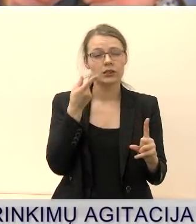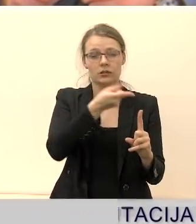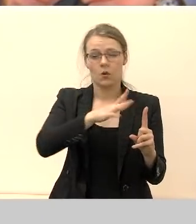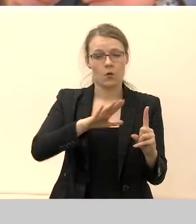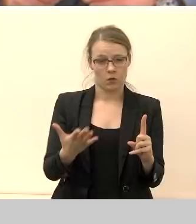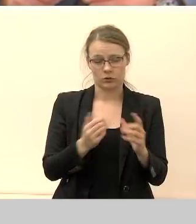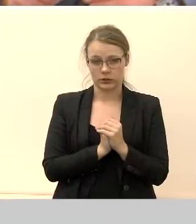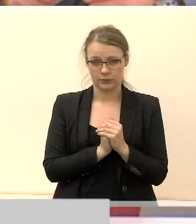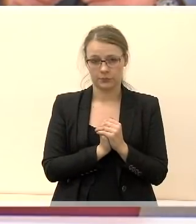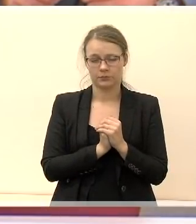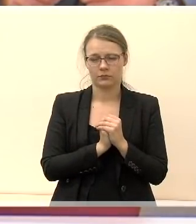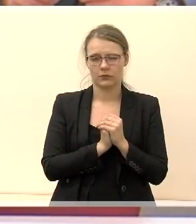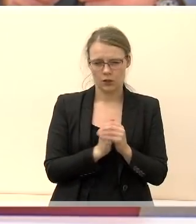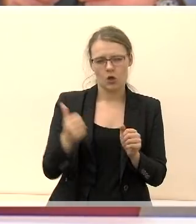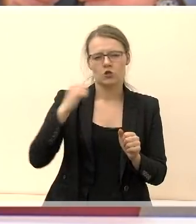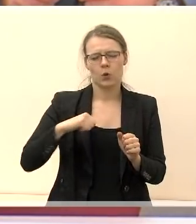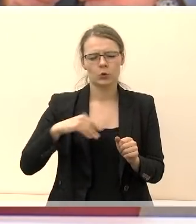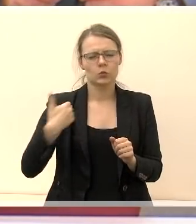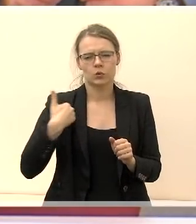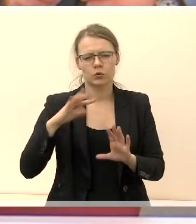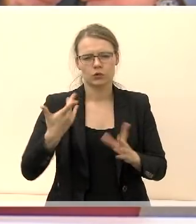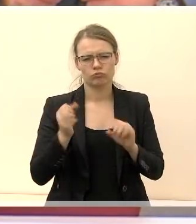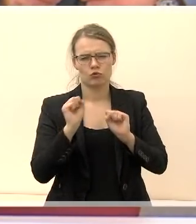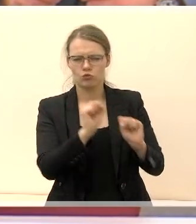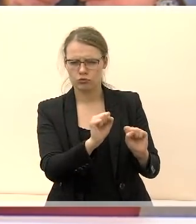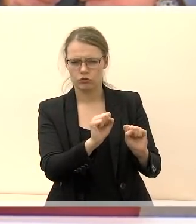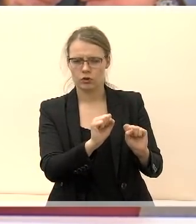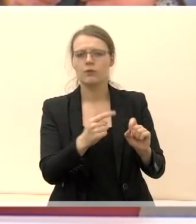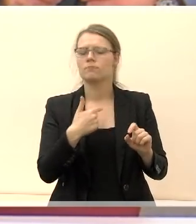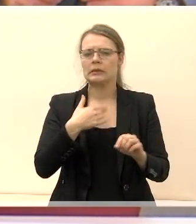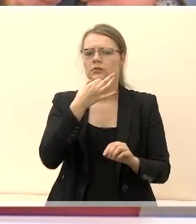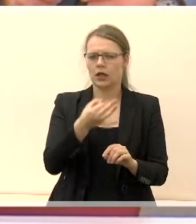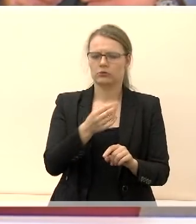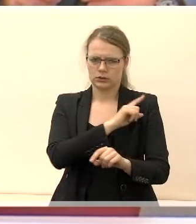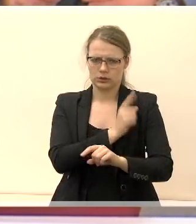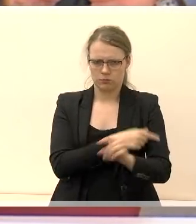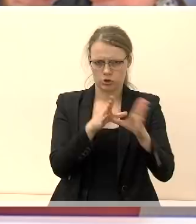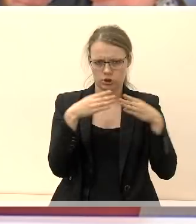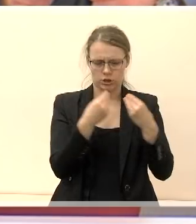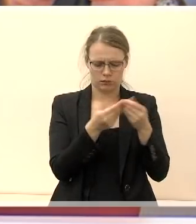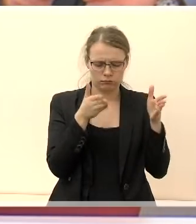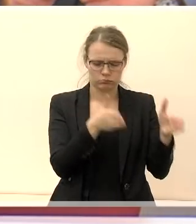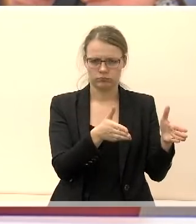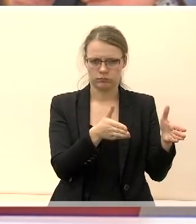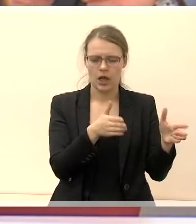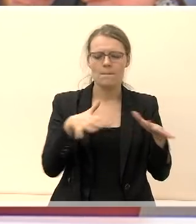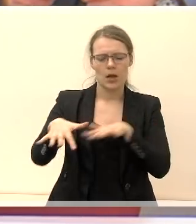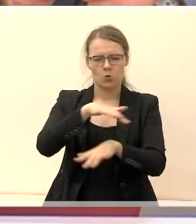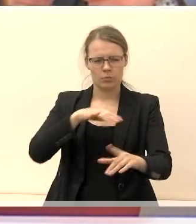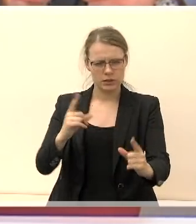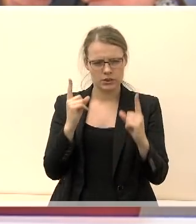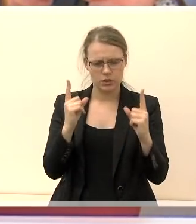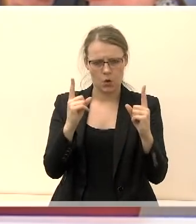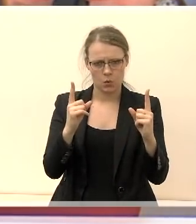visapusiškas atstovavimo žmonių interesus. Mes pasisakome už stiprę šeimą, saugę bendruomenę